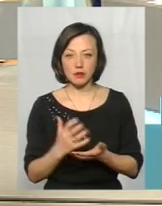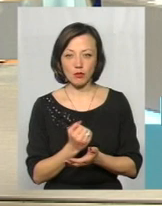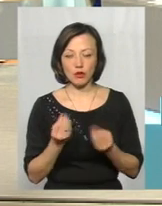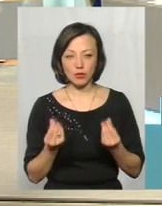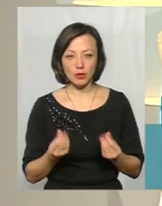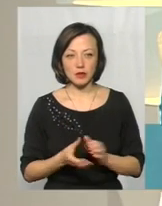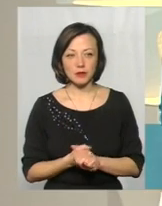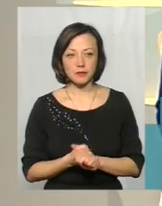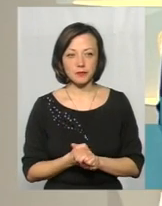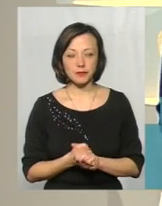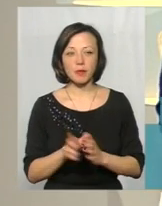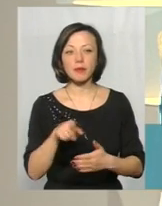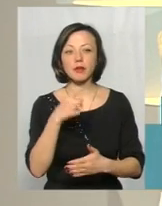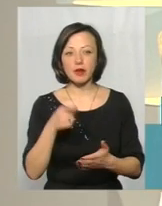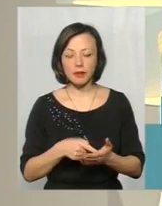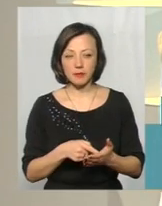Дякую, пані Володжу.